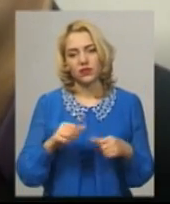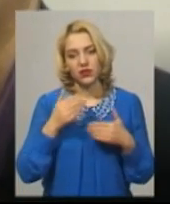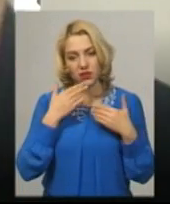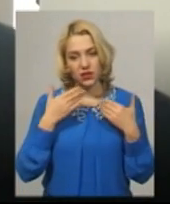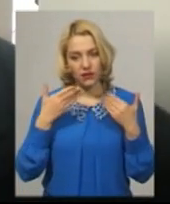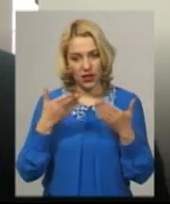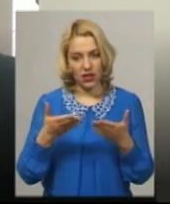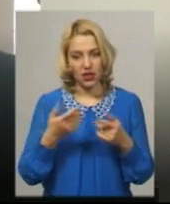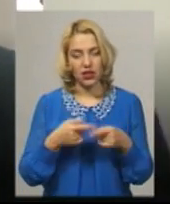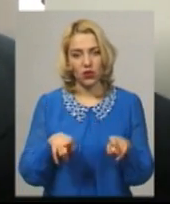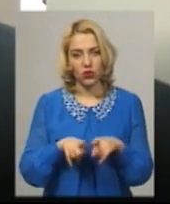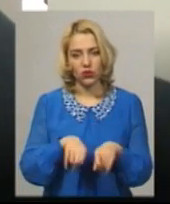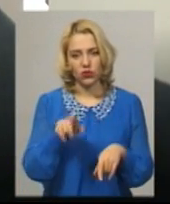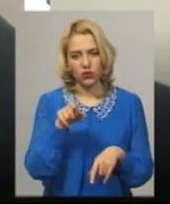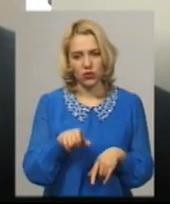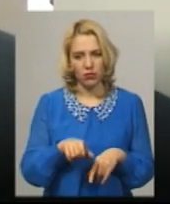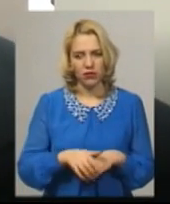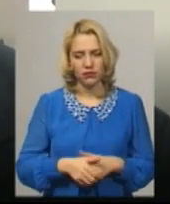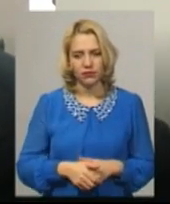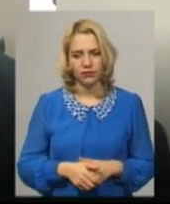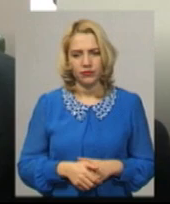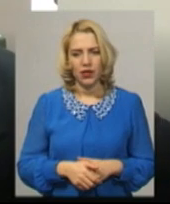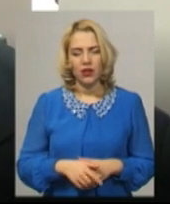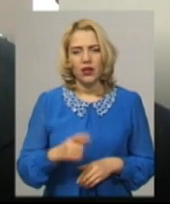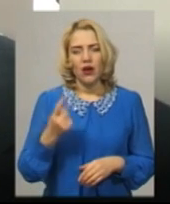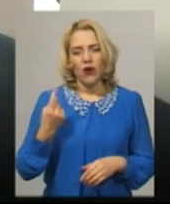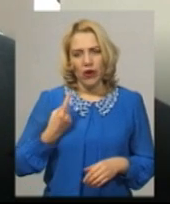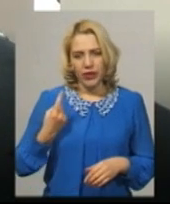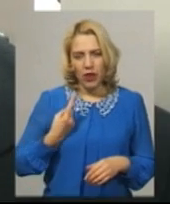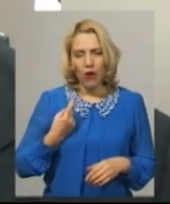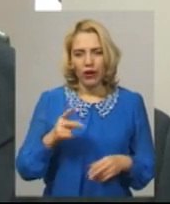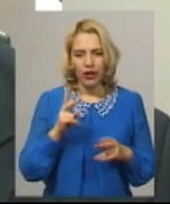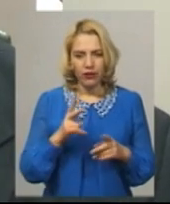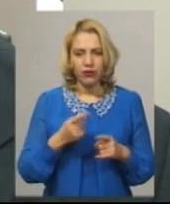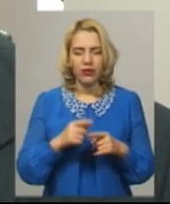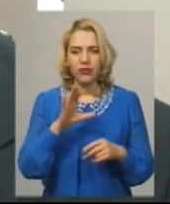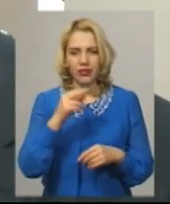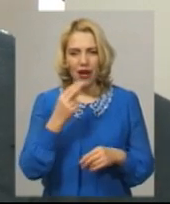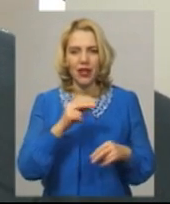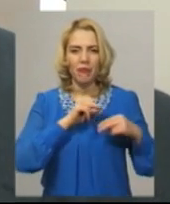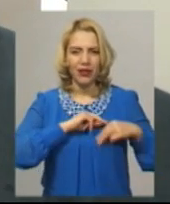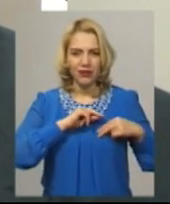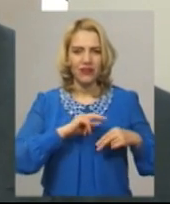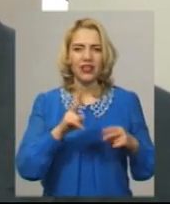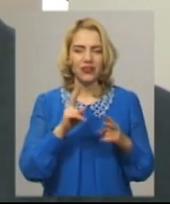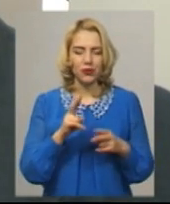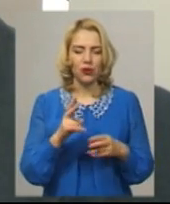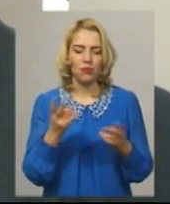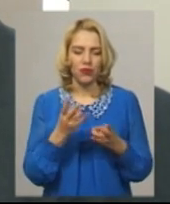можливість звернення такої особи, що будемо говорити, що вона одинока, до соціального працівника, який